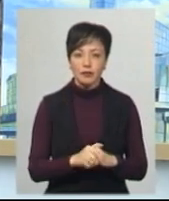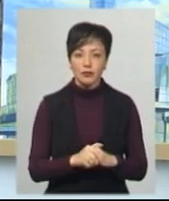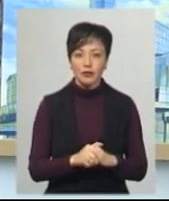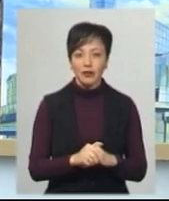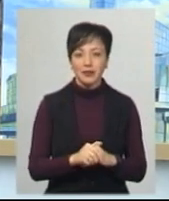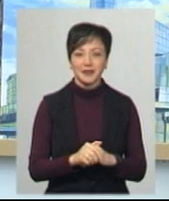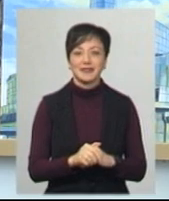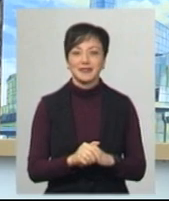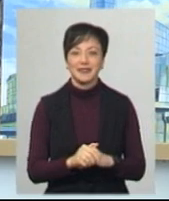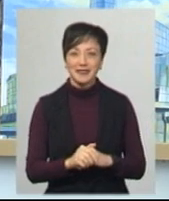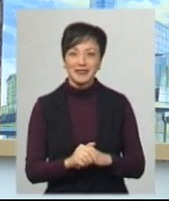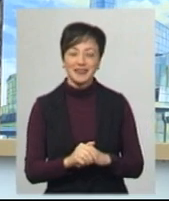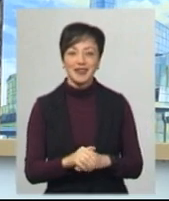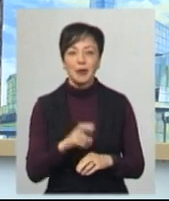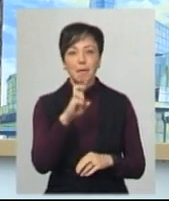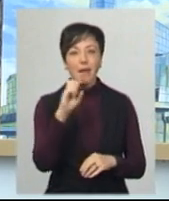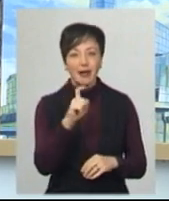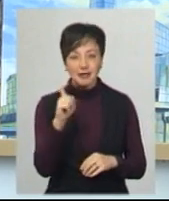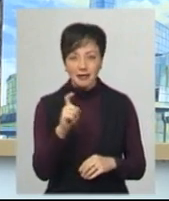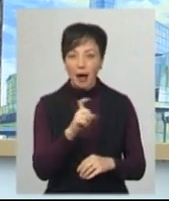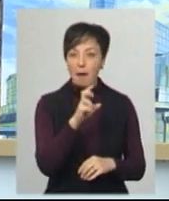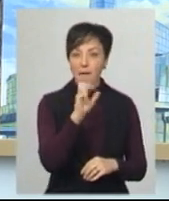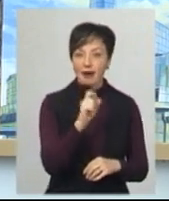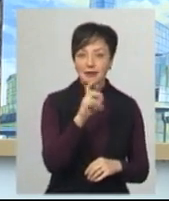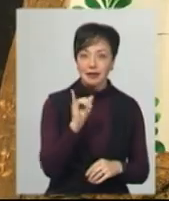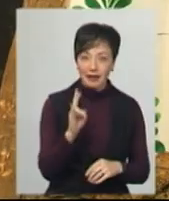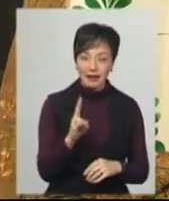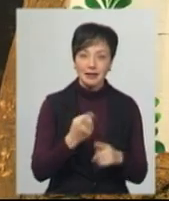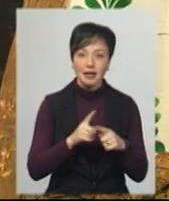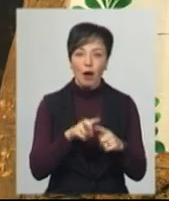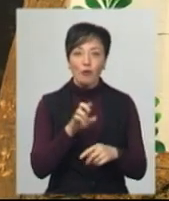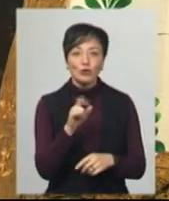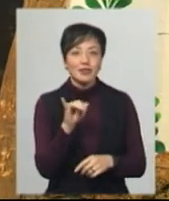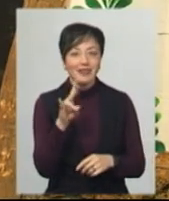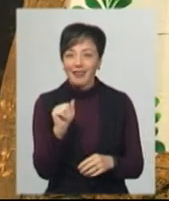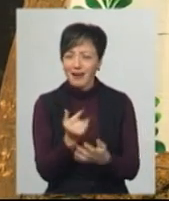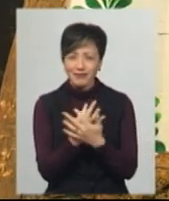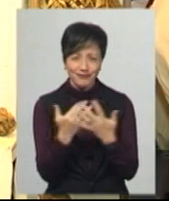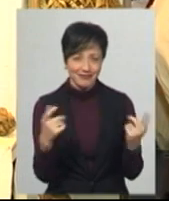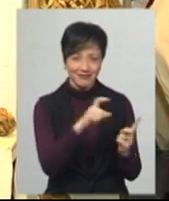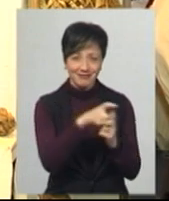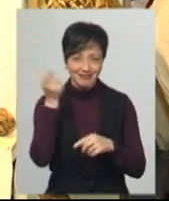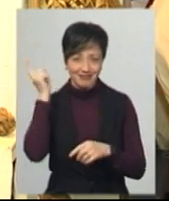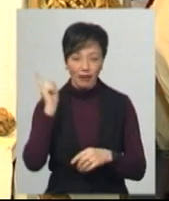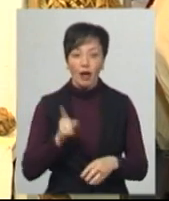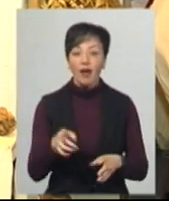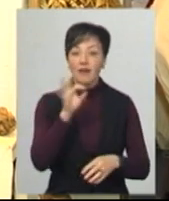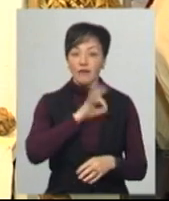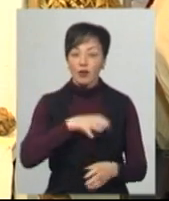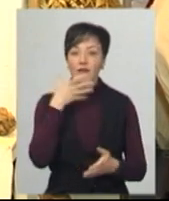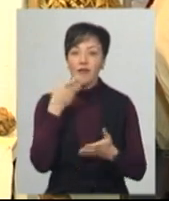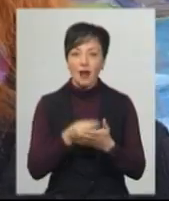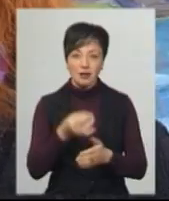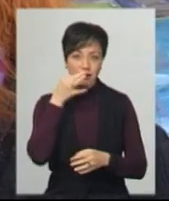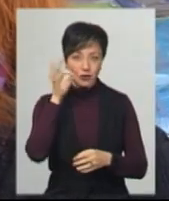бузок, а ось базник – це бузина. У підготовці діалектичної експозиції музейники використали власні